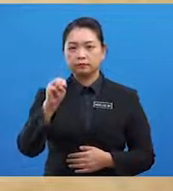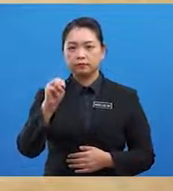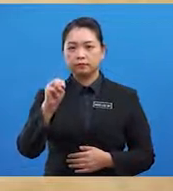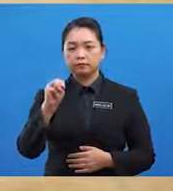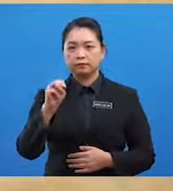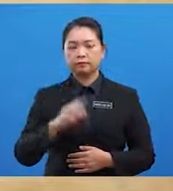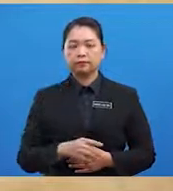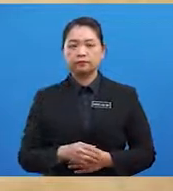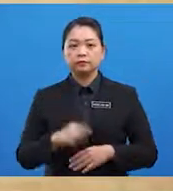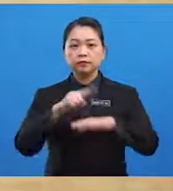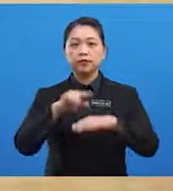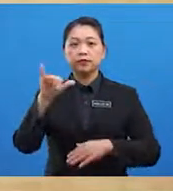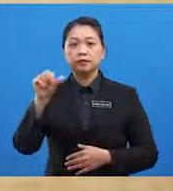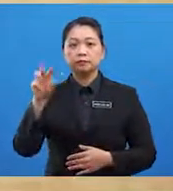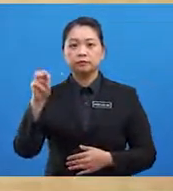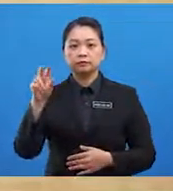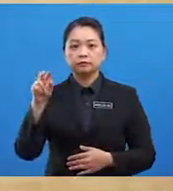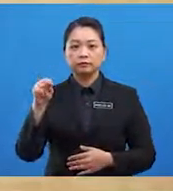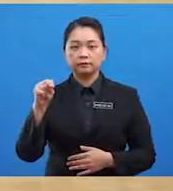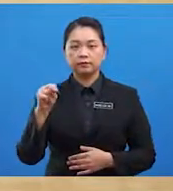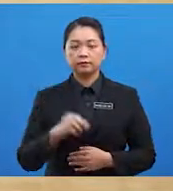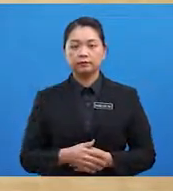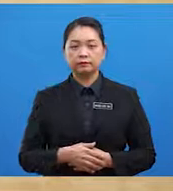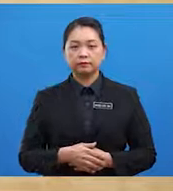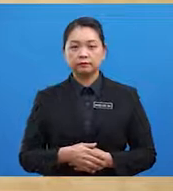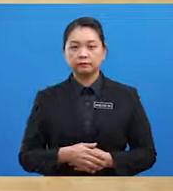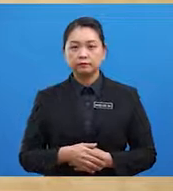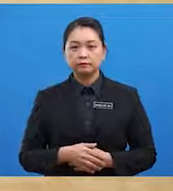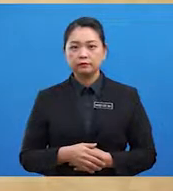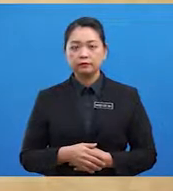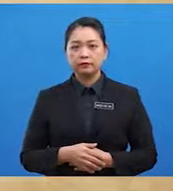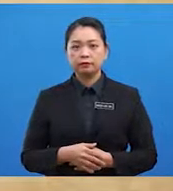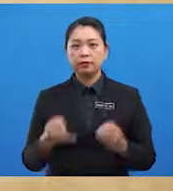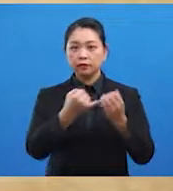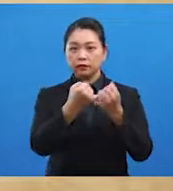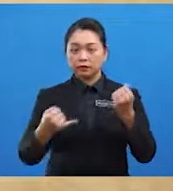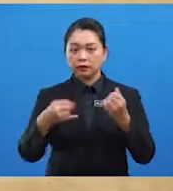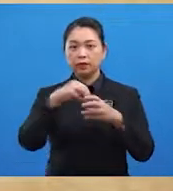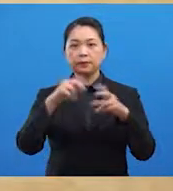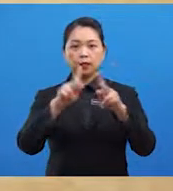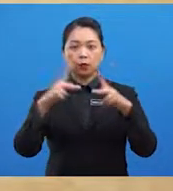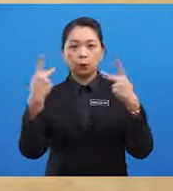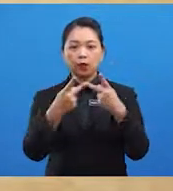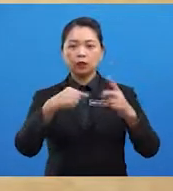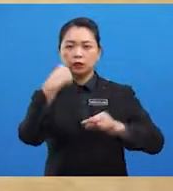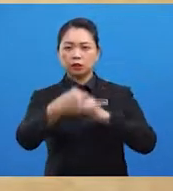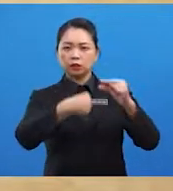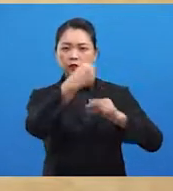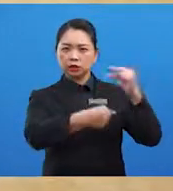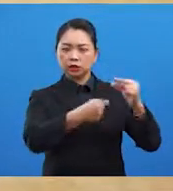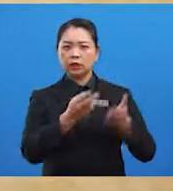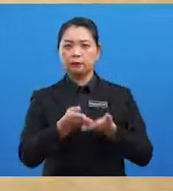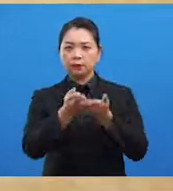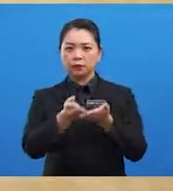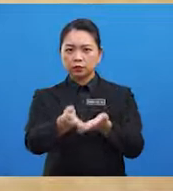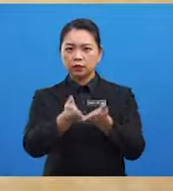di Yemen Pelajar-pelajar Ibnu Majid dilahirkan dalam keluarga generasi pelayar